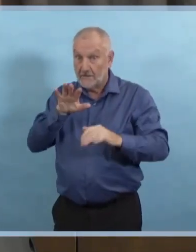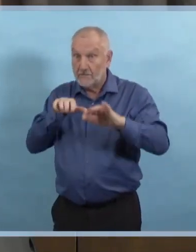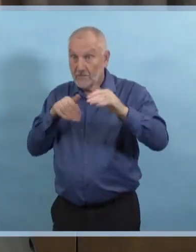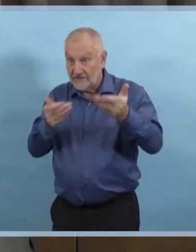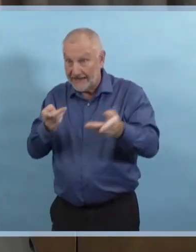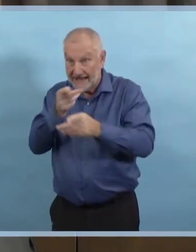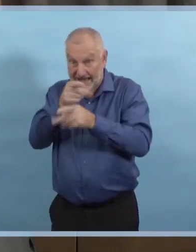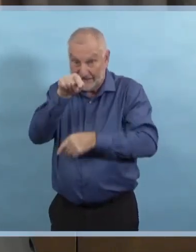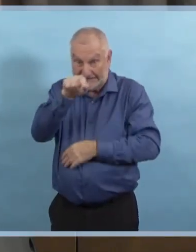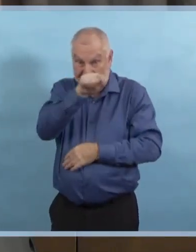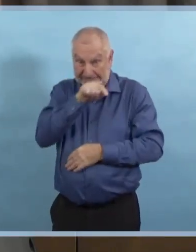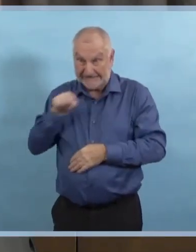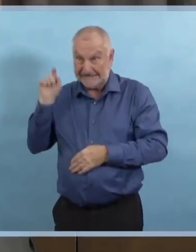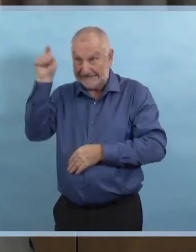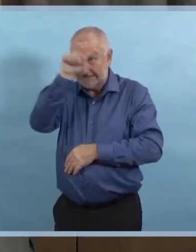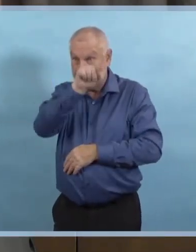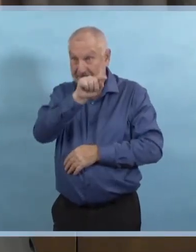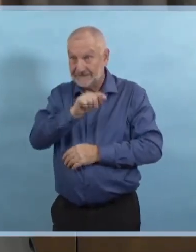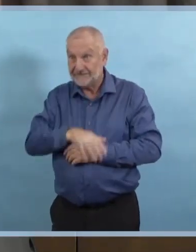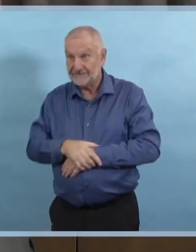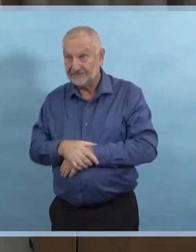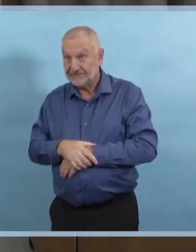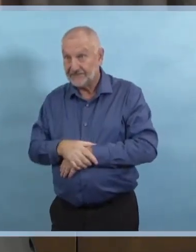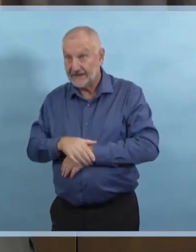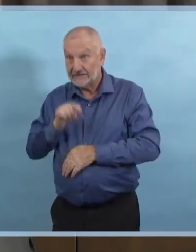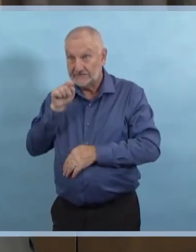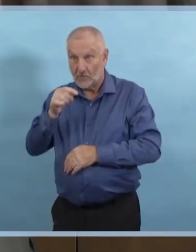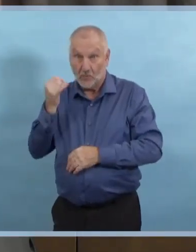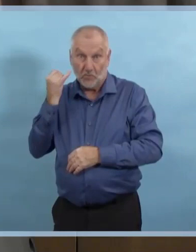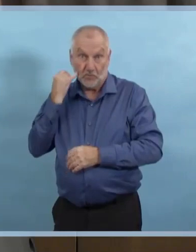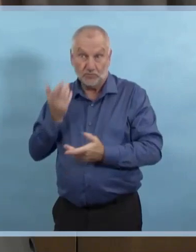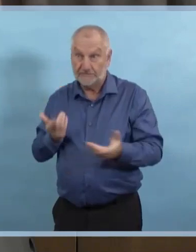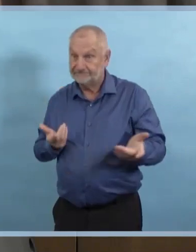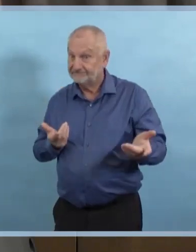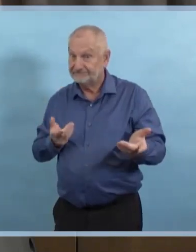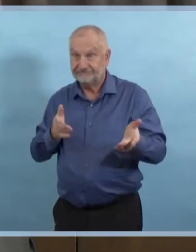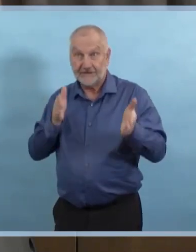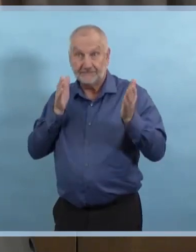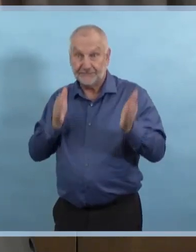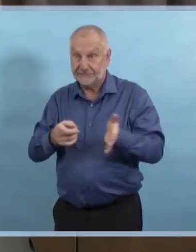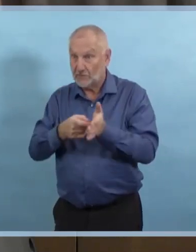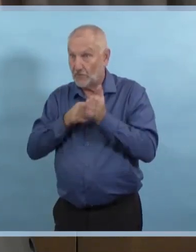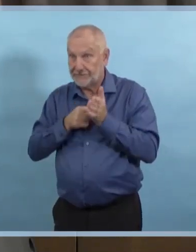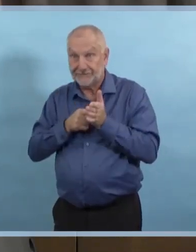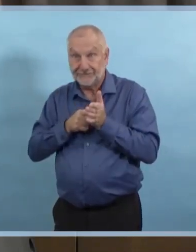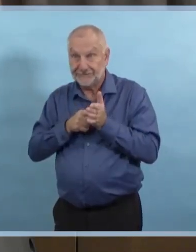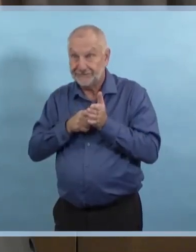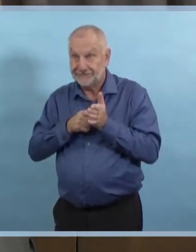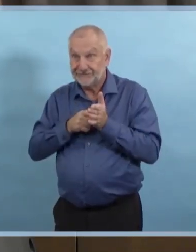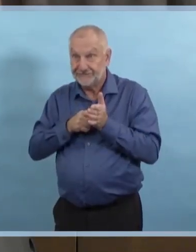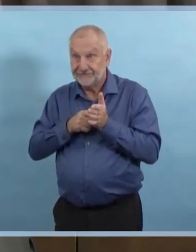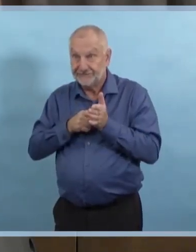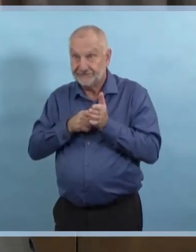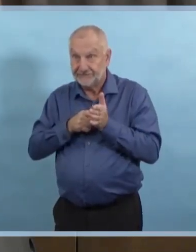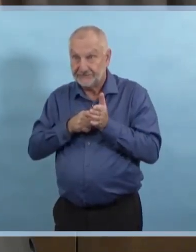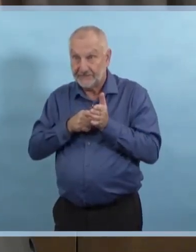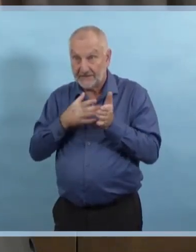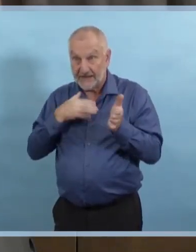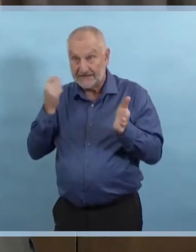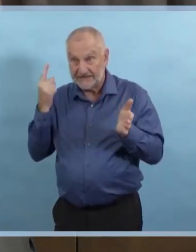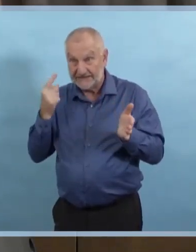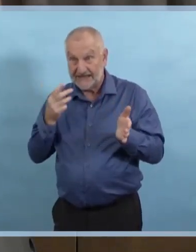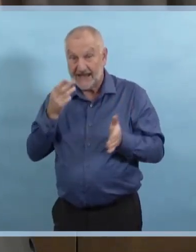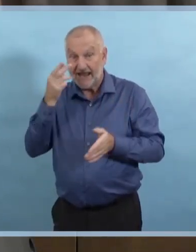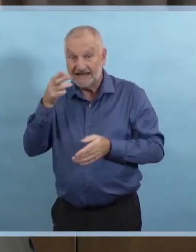besoin d'être hospitalisés. Je connais l'information pour le Centre de sciences de la santé et pour Saint-Boniface. Pouvez-vous